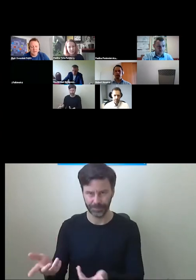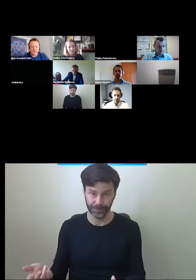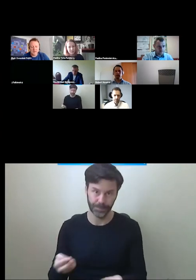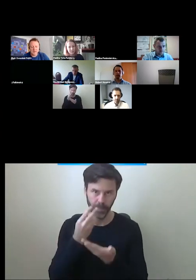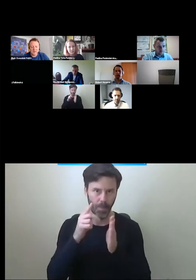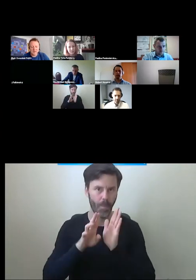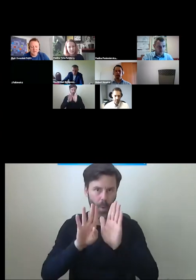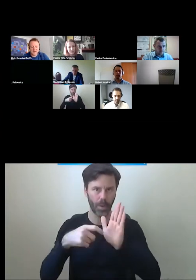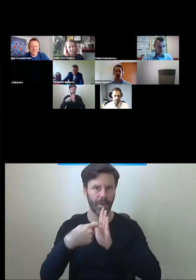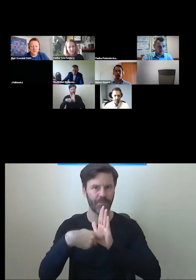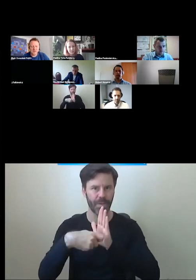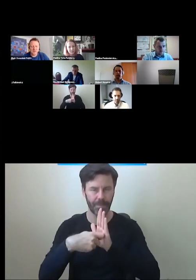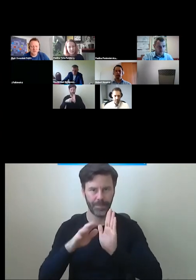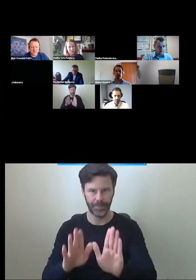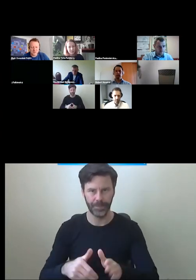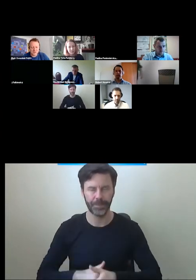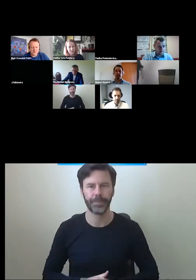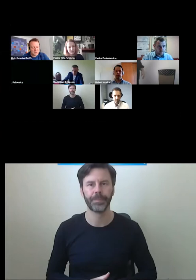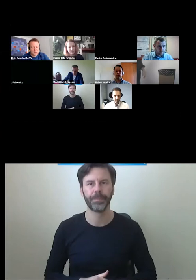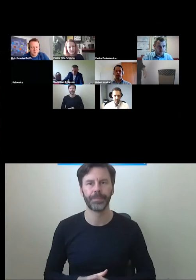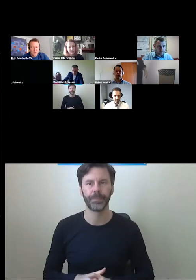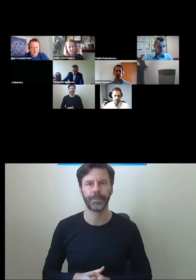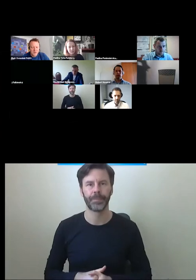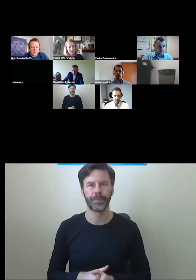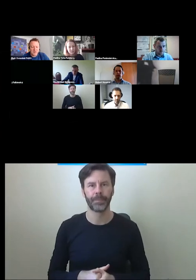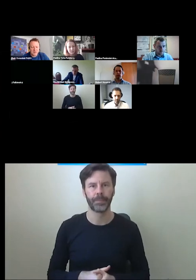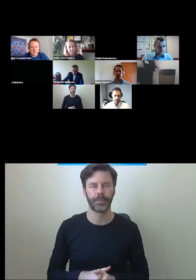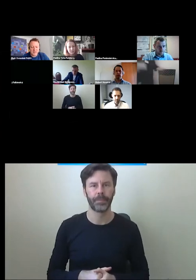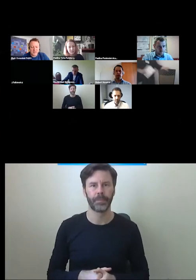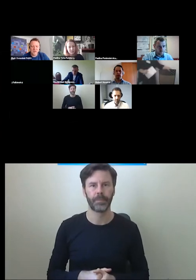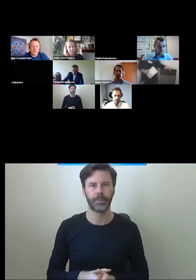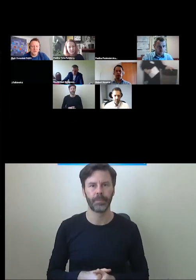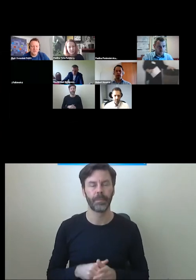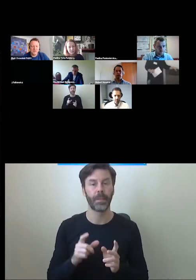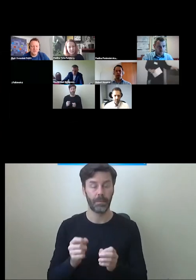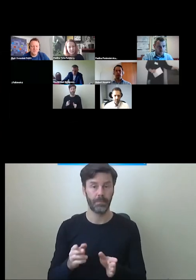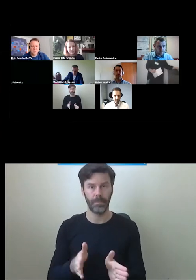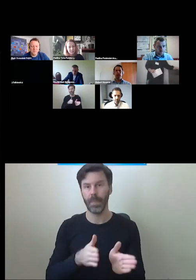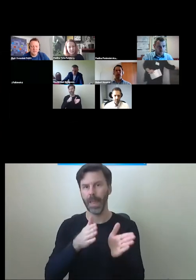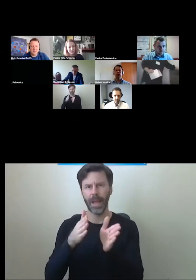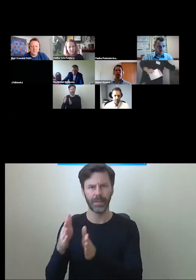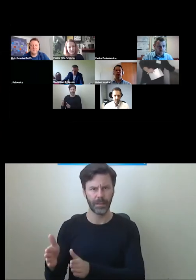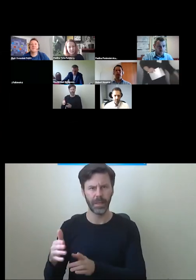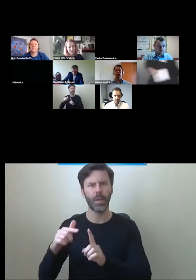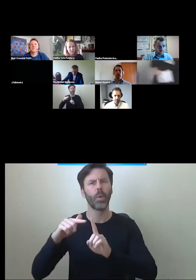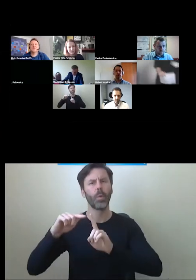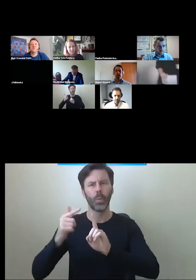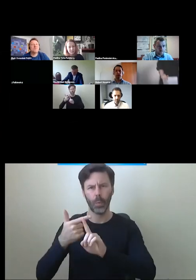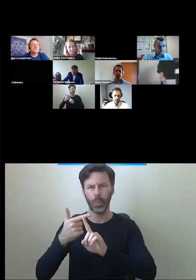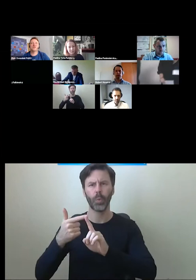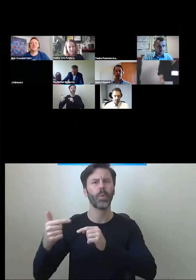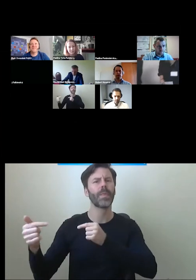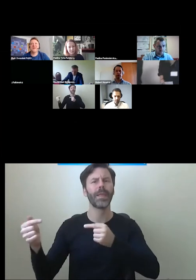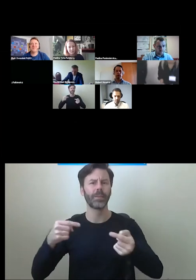codzienności użytkowników. I następnie drugi panel, w którym też